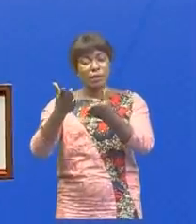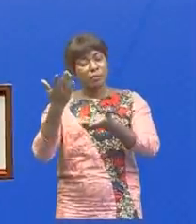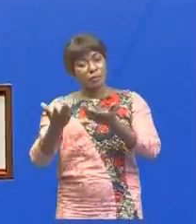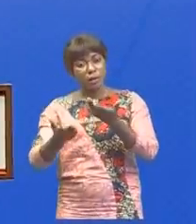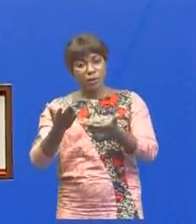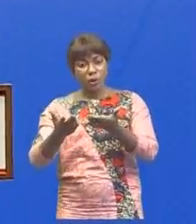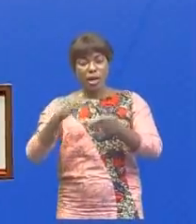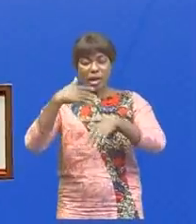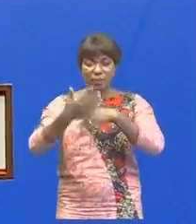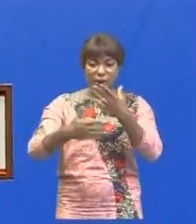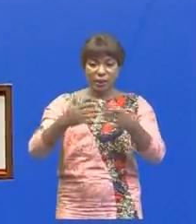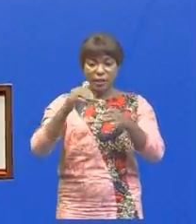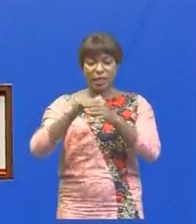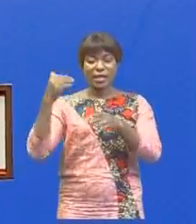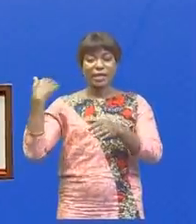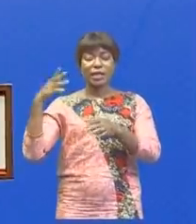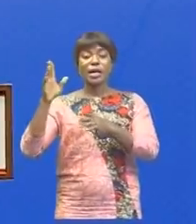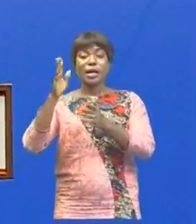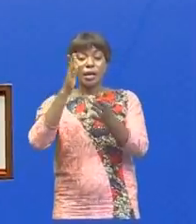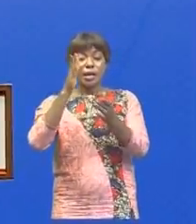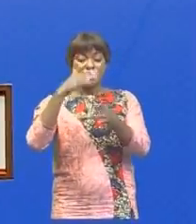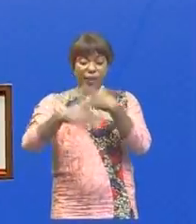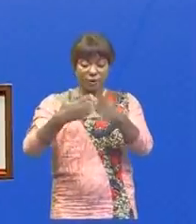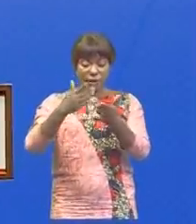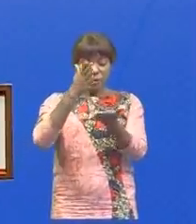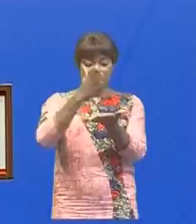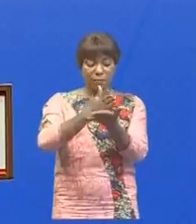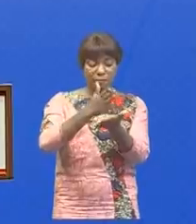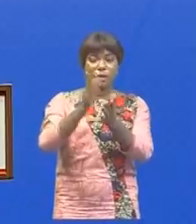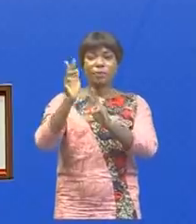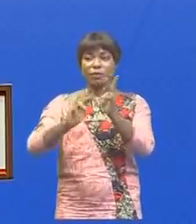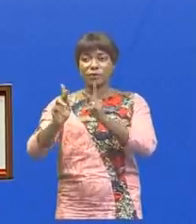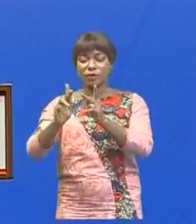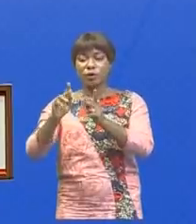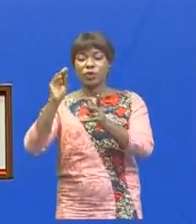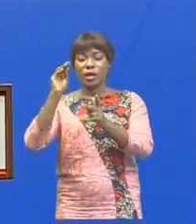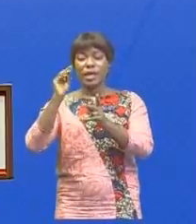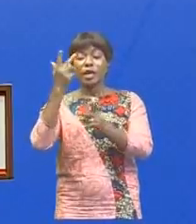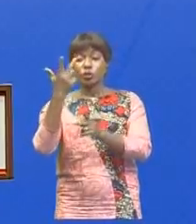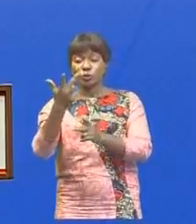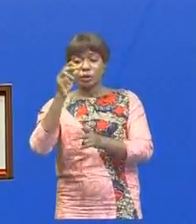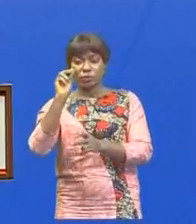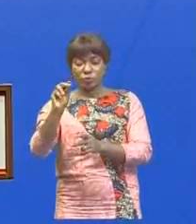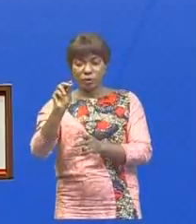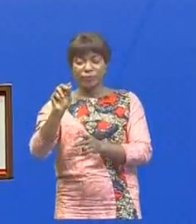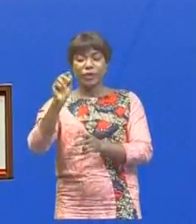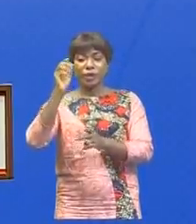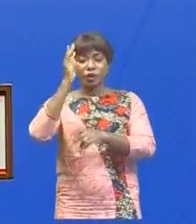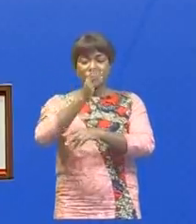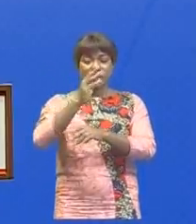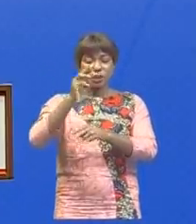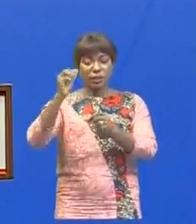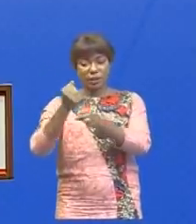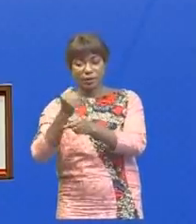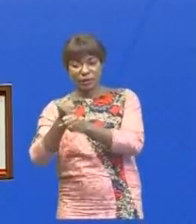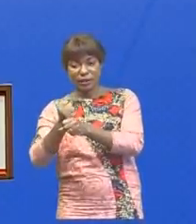applicables aux établissements publics, trois organes statutaires, à savoir le conseil d'administration, la